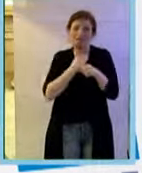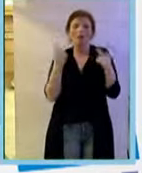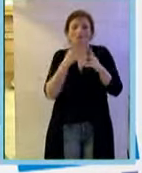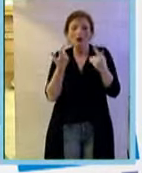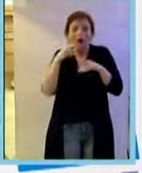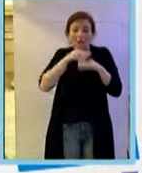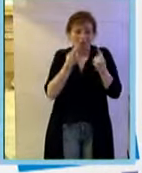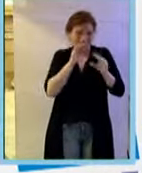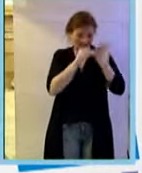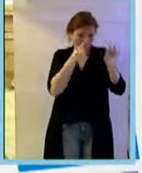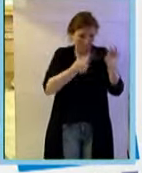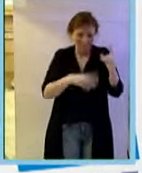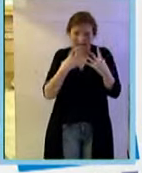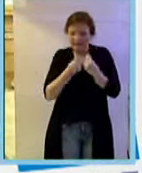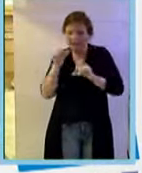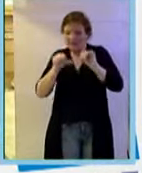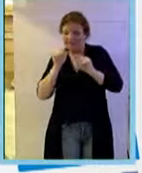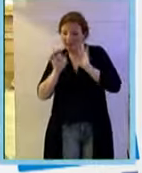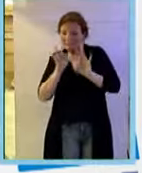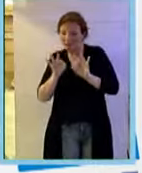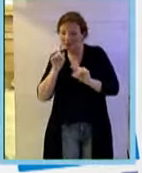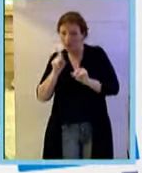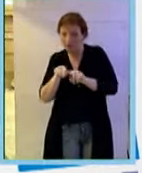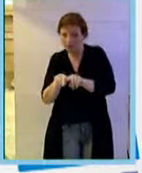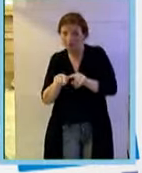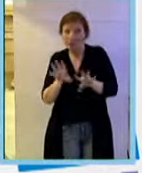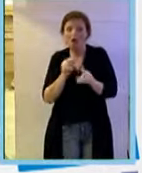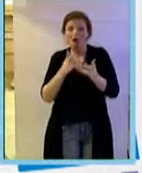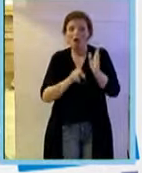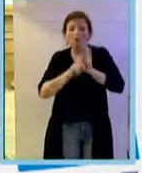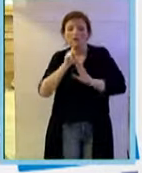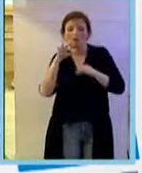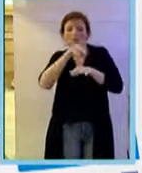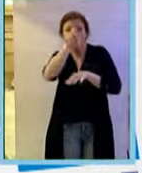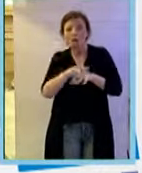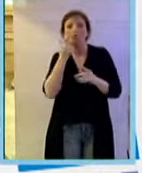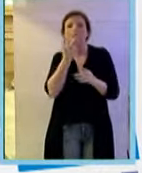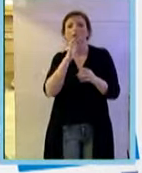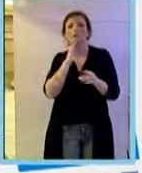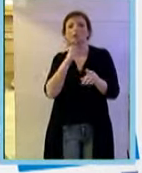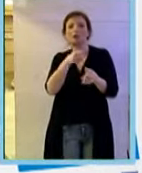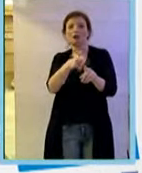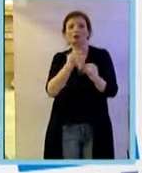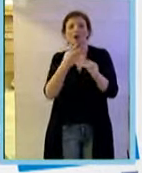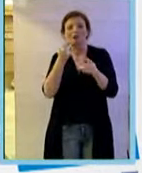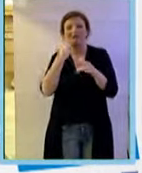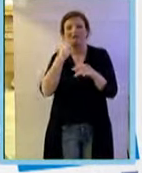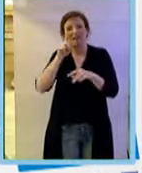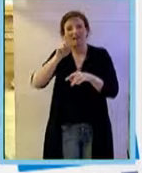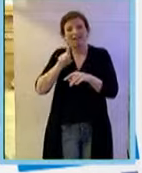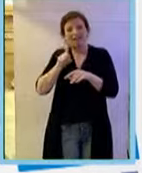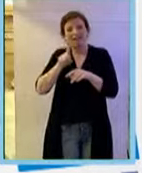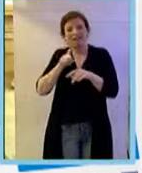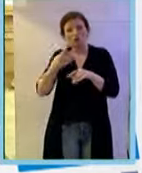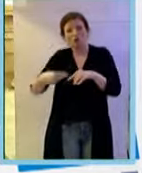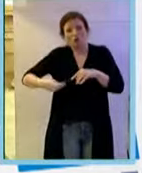chimioterapia standard rappresenta un beneficio di prevenza nei pazienti che avevano avuto il cancro coloretale